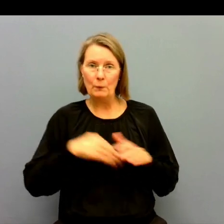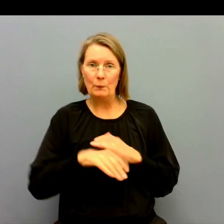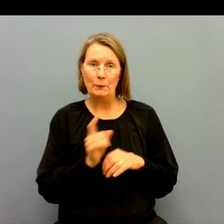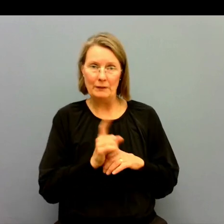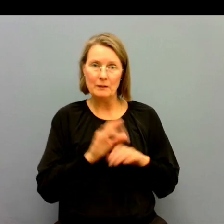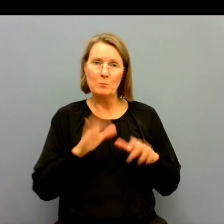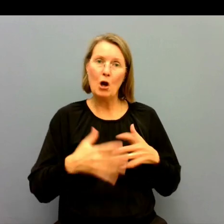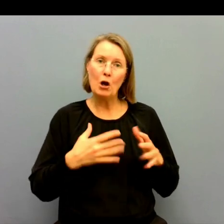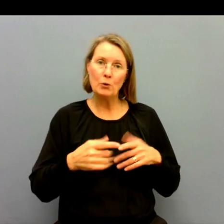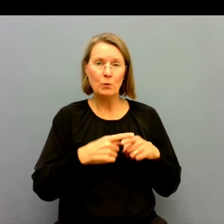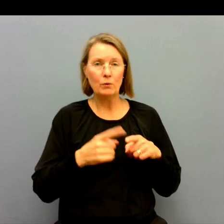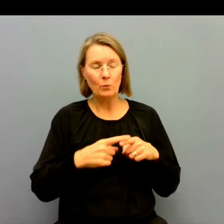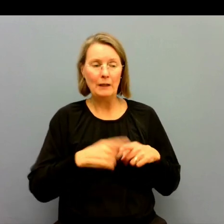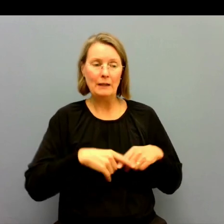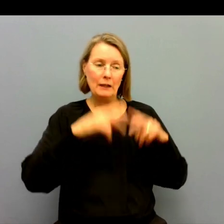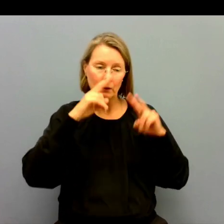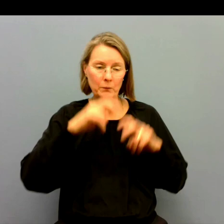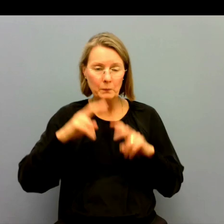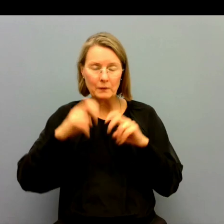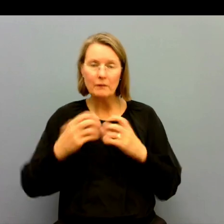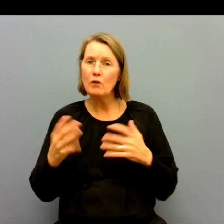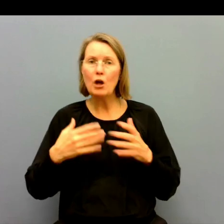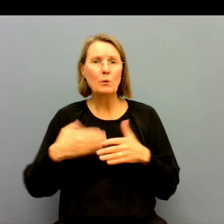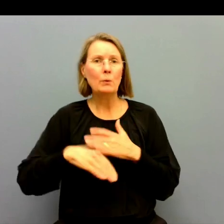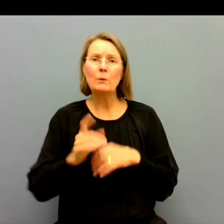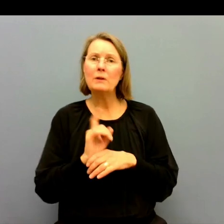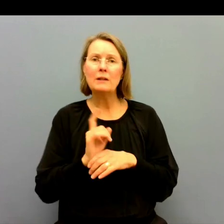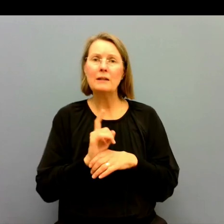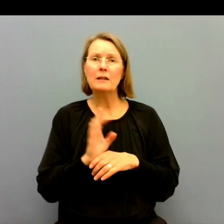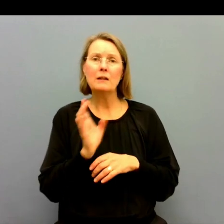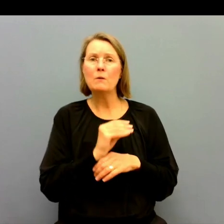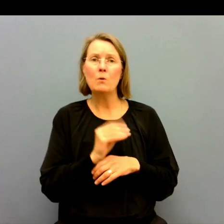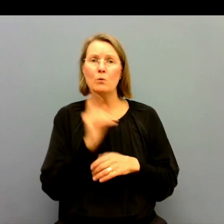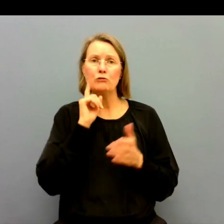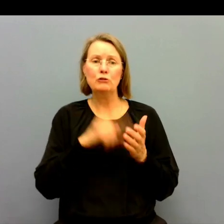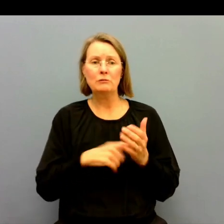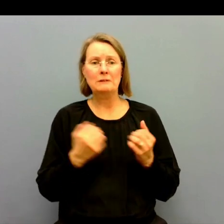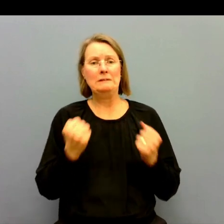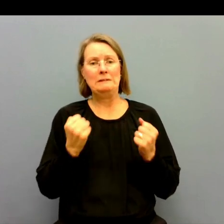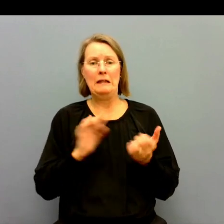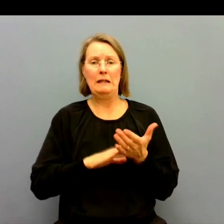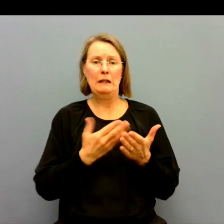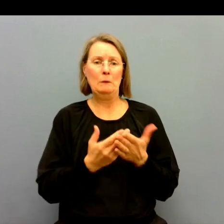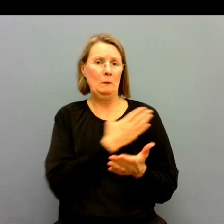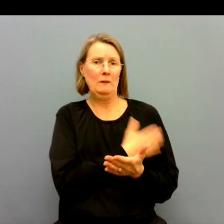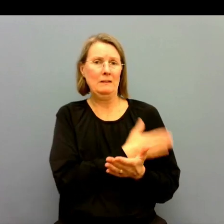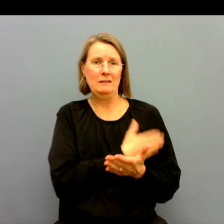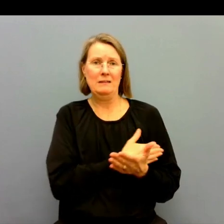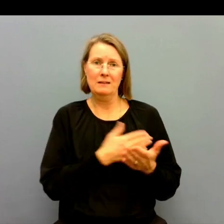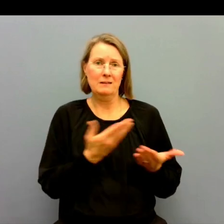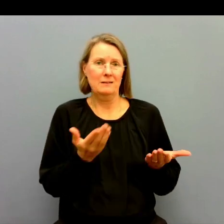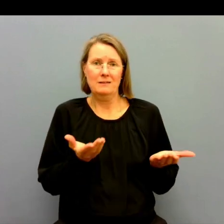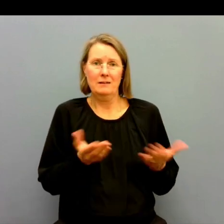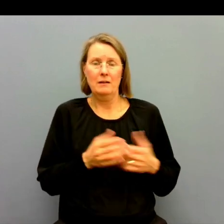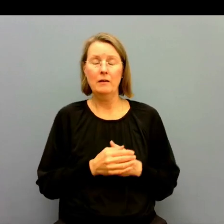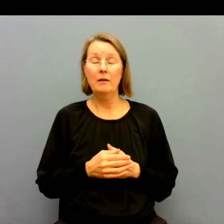Som alla de här utredningarna har genomförts. Vad gjorde ni under den perioden för att stärka tolktjänsten?